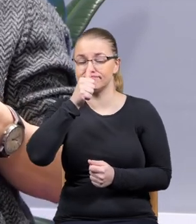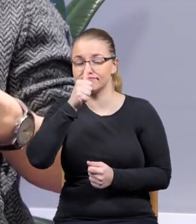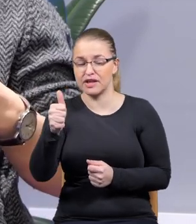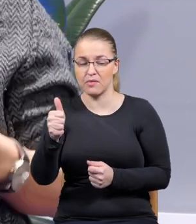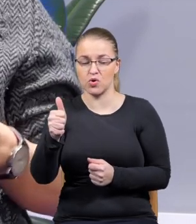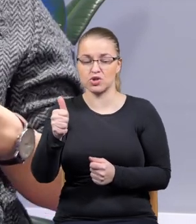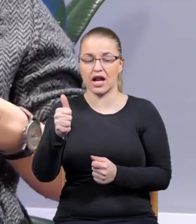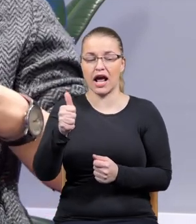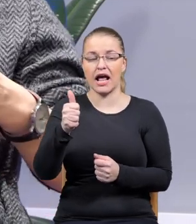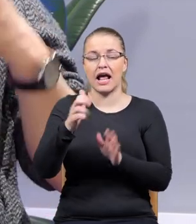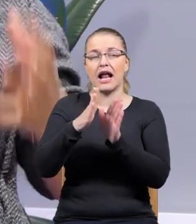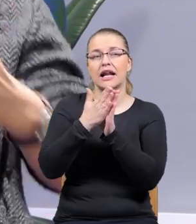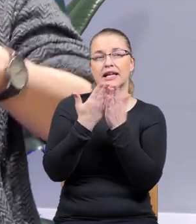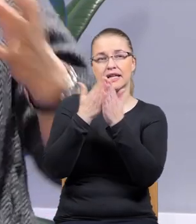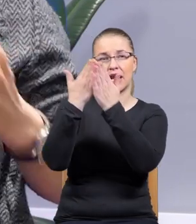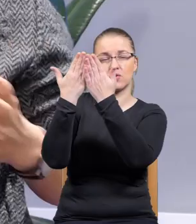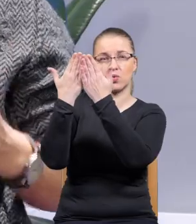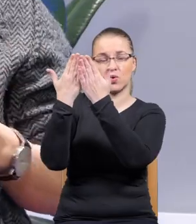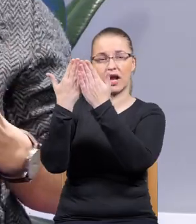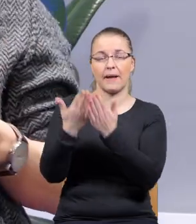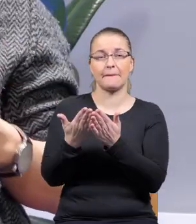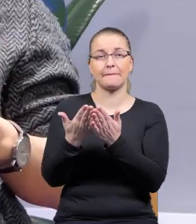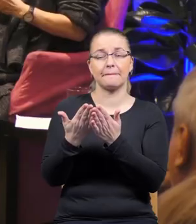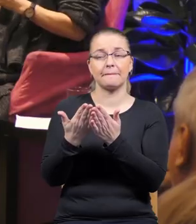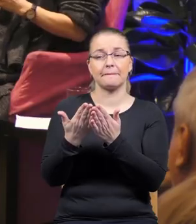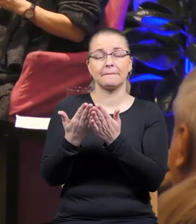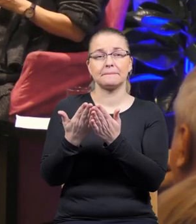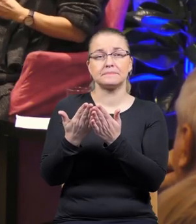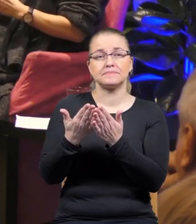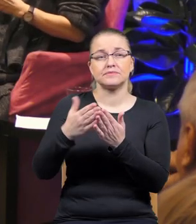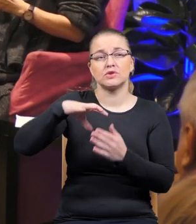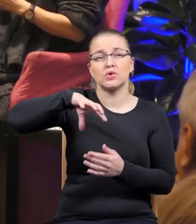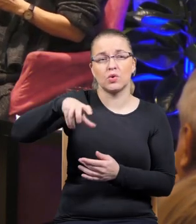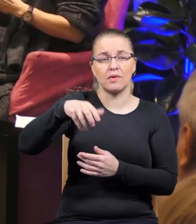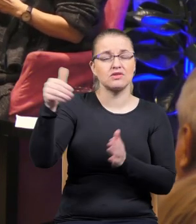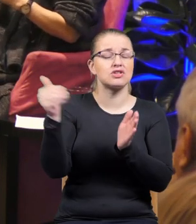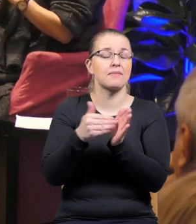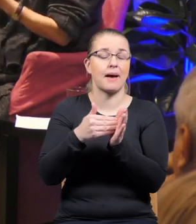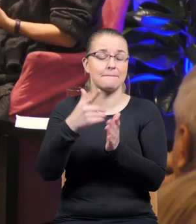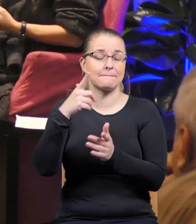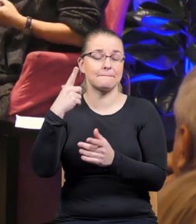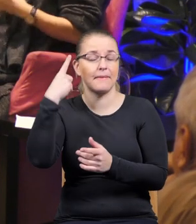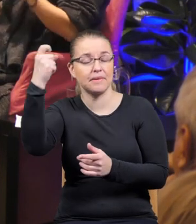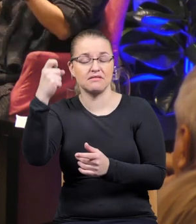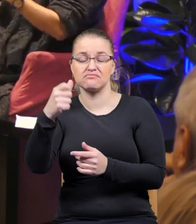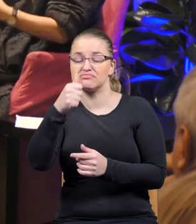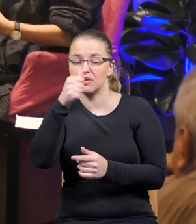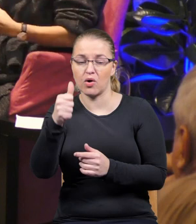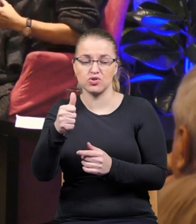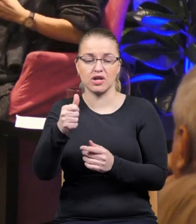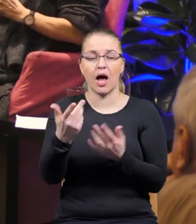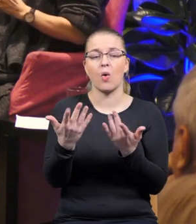literatura jest jedyną taką, nie jedyną, może jest więcej dziedzin, ale że strasznie należy pamiętać, żeby nie upraszczać, nie